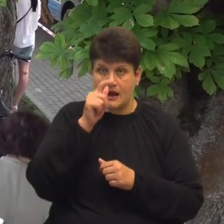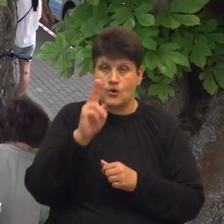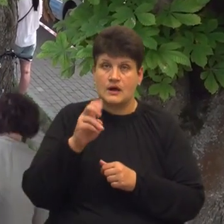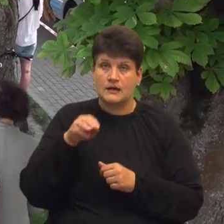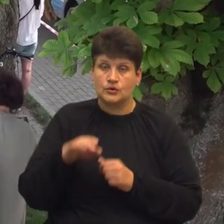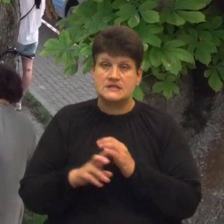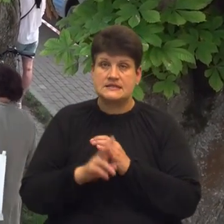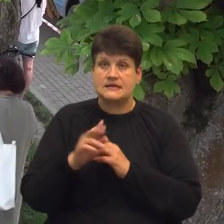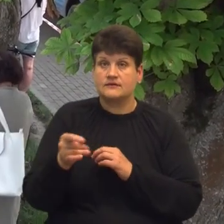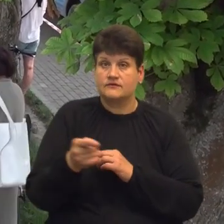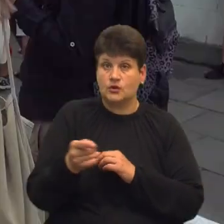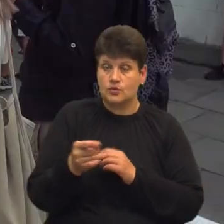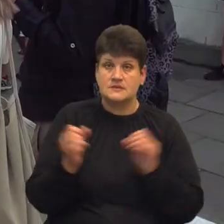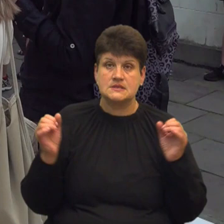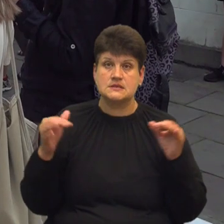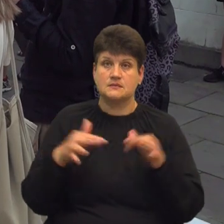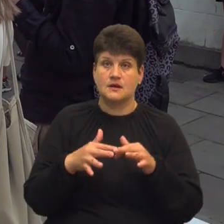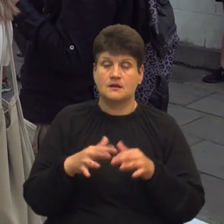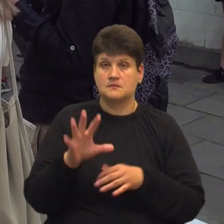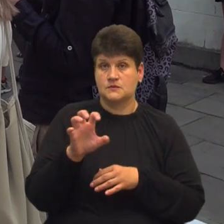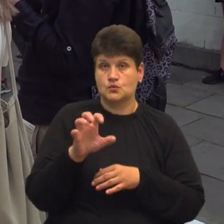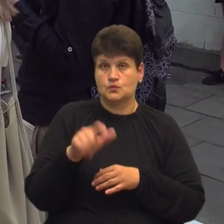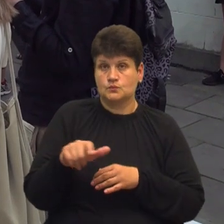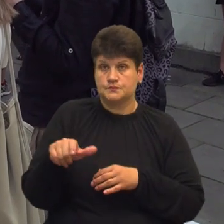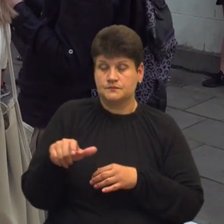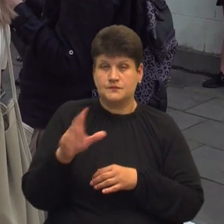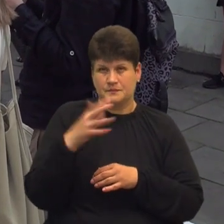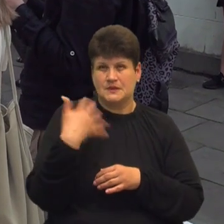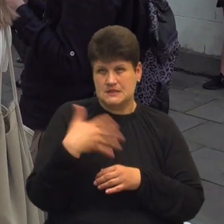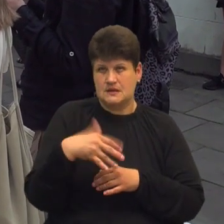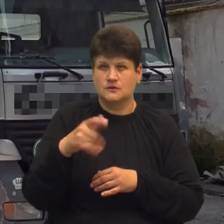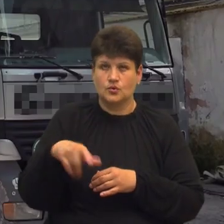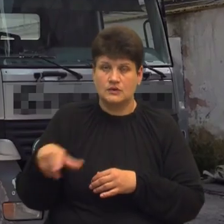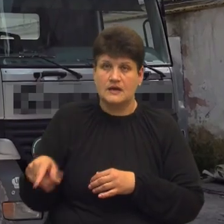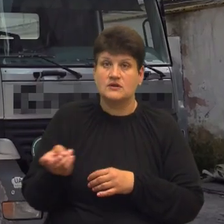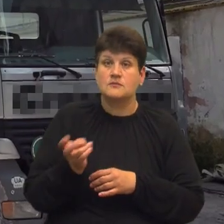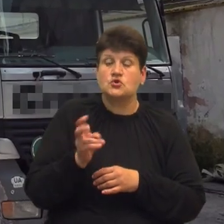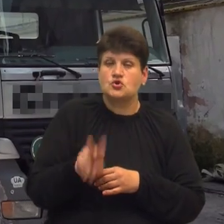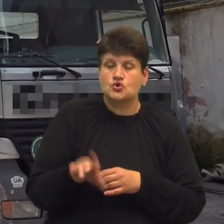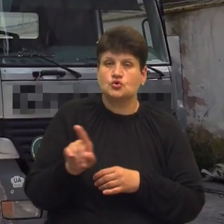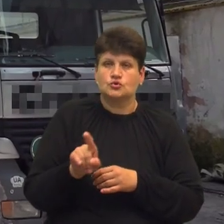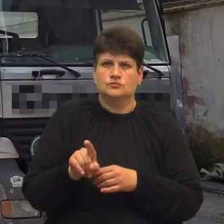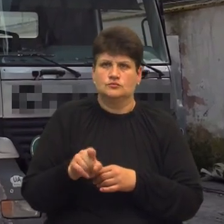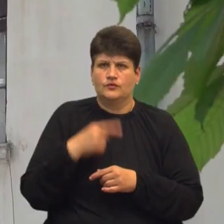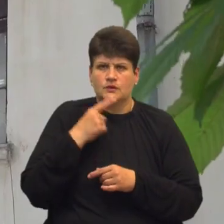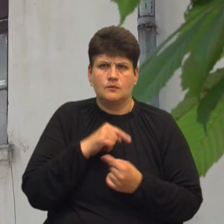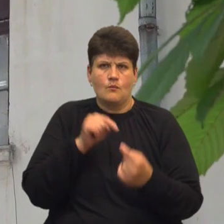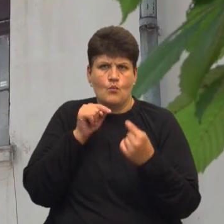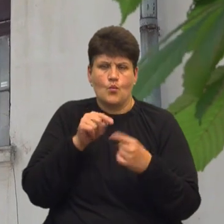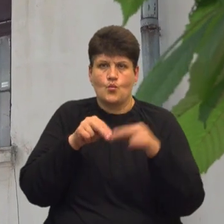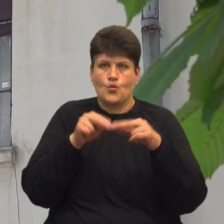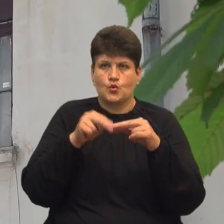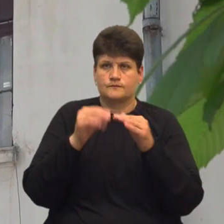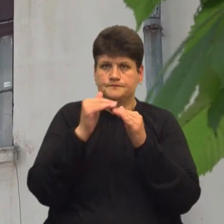церкви у Тернополі зібралися півсотні людей. Вони прийшли, щоб висловитися проти добудови мансарного поверху над будівлею